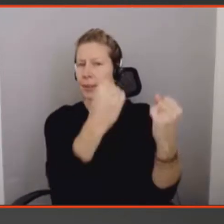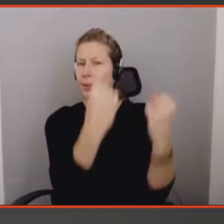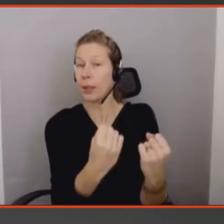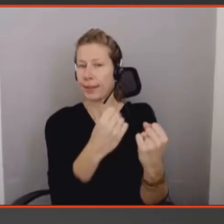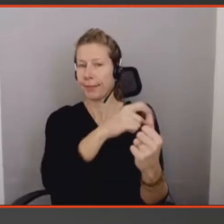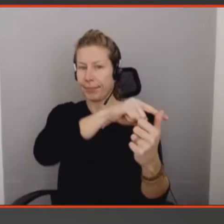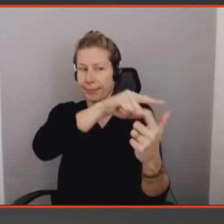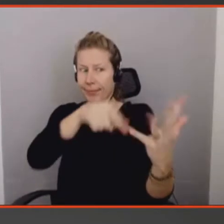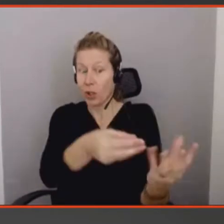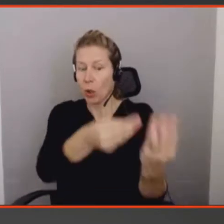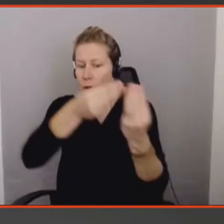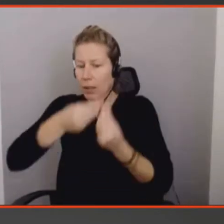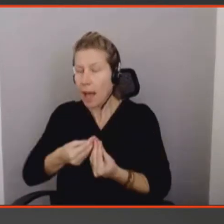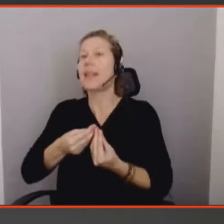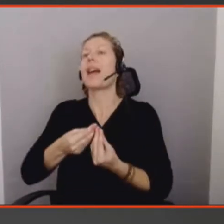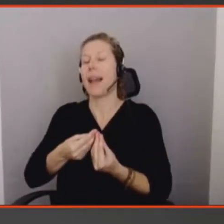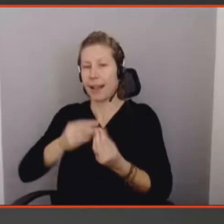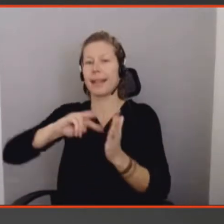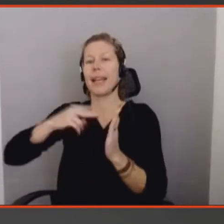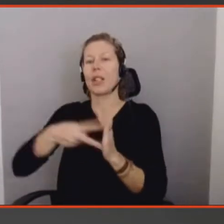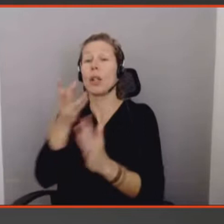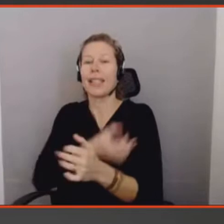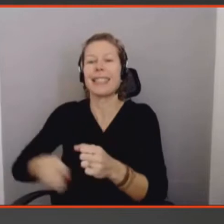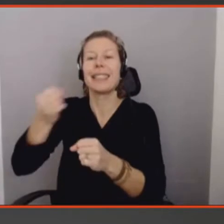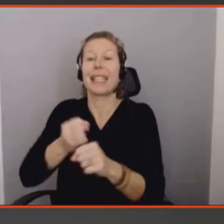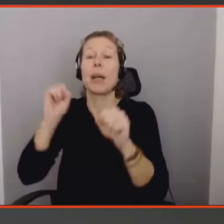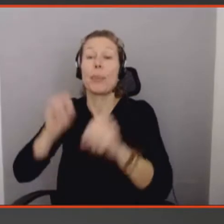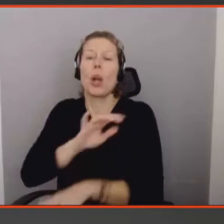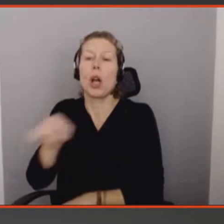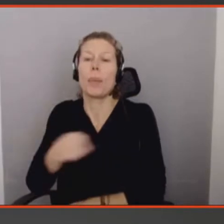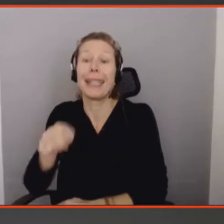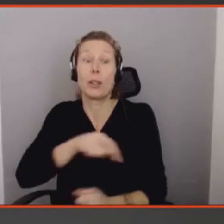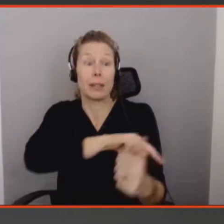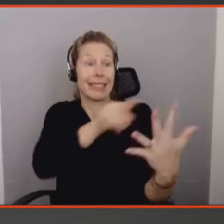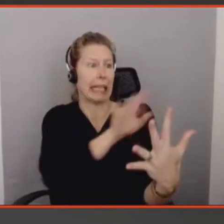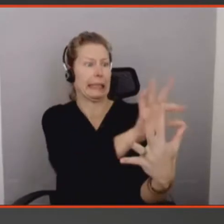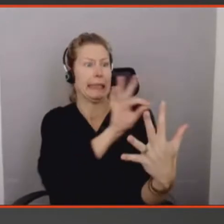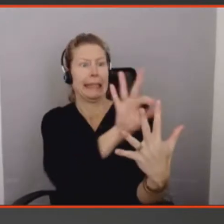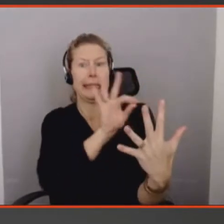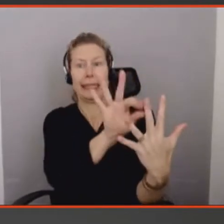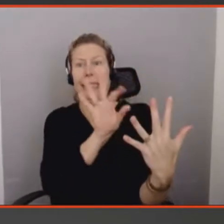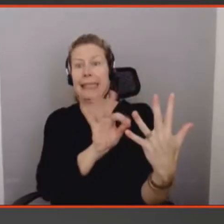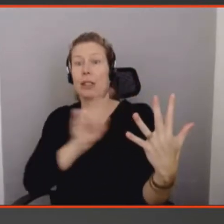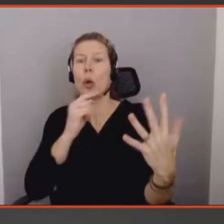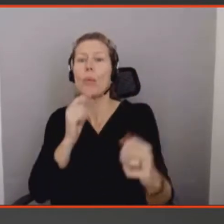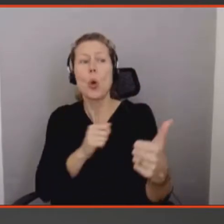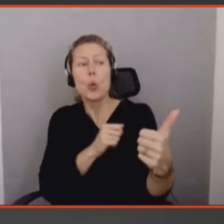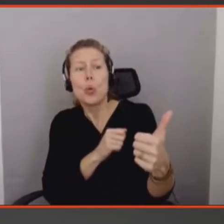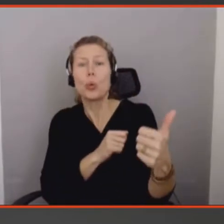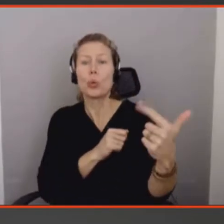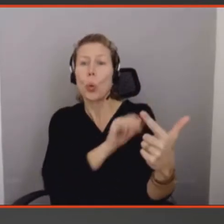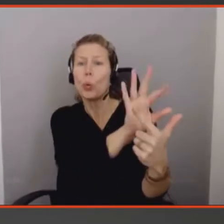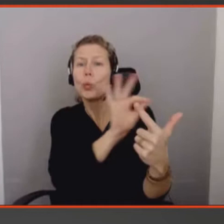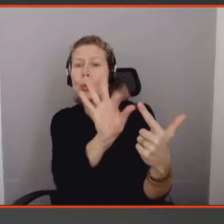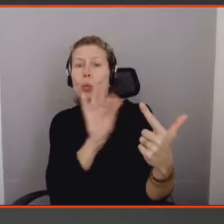qu'on doit toutes les implémenter, mais on va en fait sélectionner une ou deux valeurs et essayer de créer une technologie dans ce sens. Ce qui est intéressant aussi pour nous